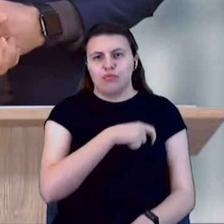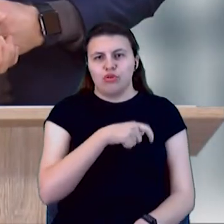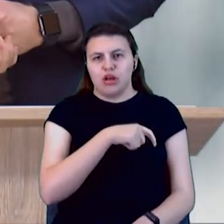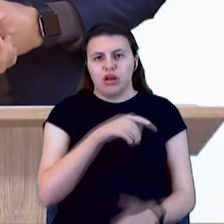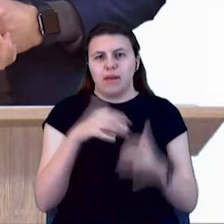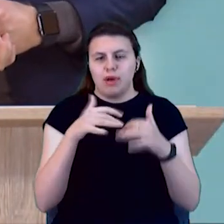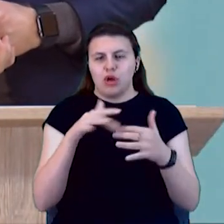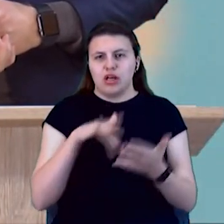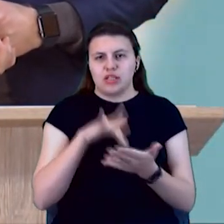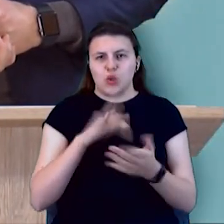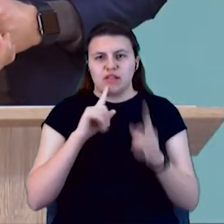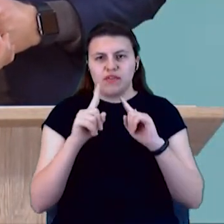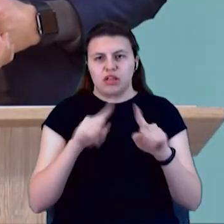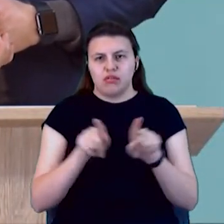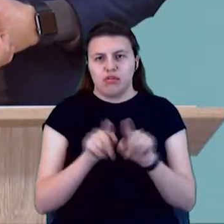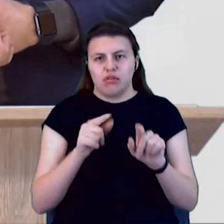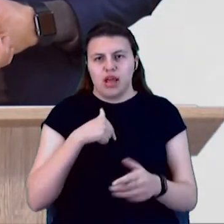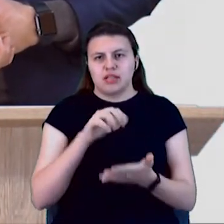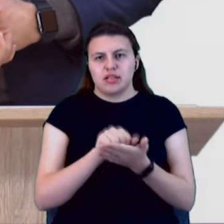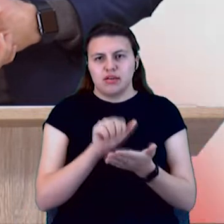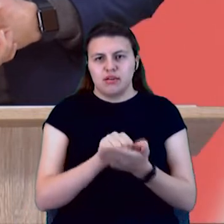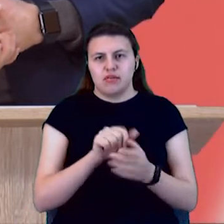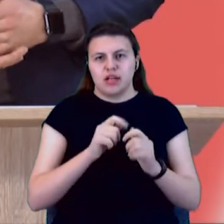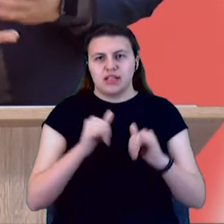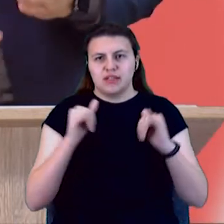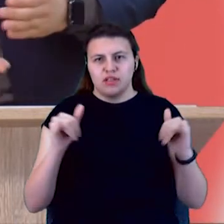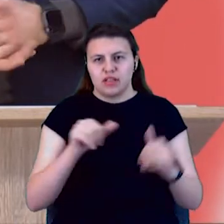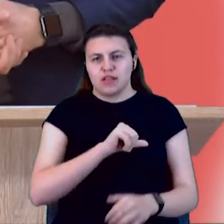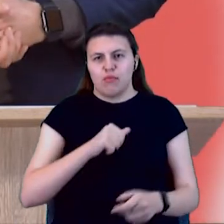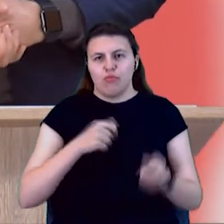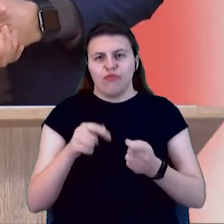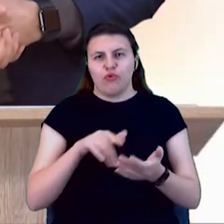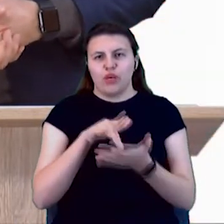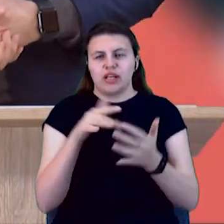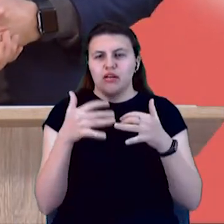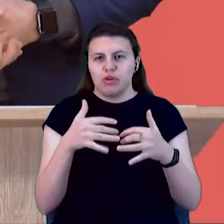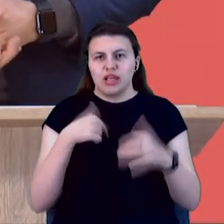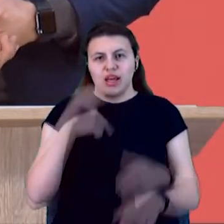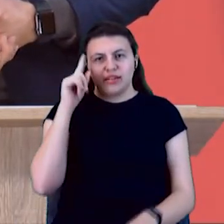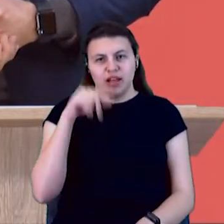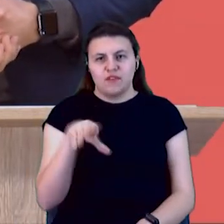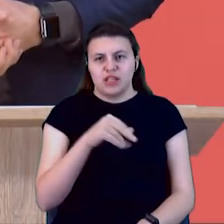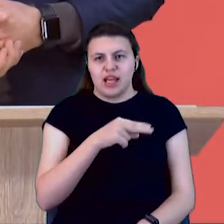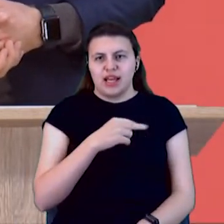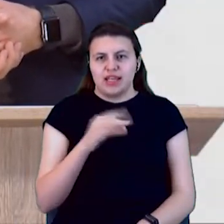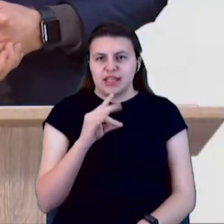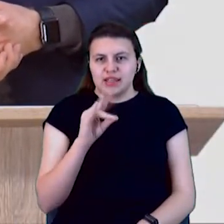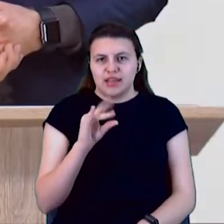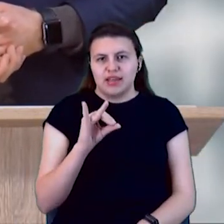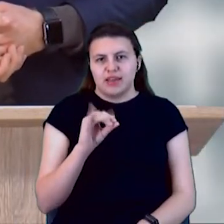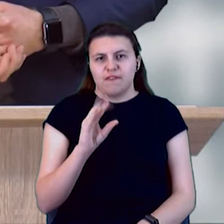занимаюсь развитием местного управління в городі Краматорське, поэтому я знаю всі риски і визови, які стосують в городі.